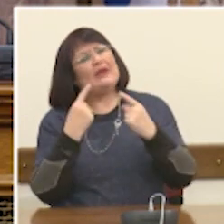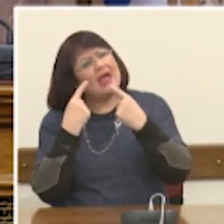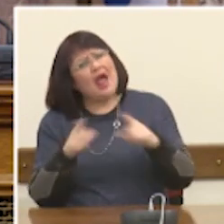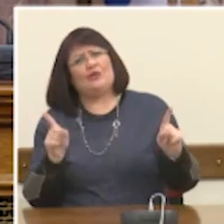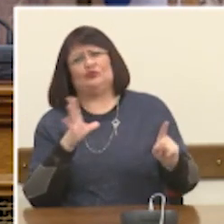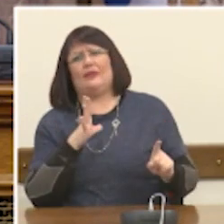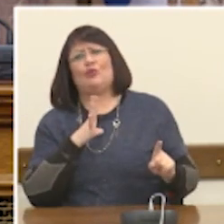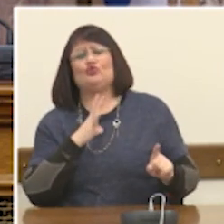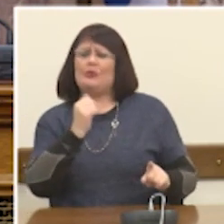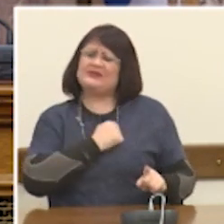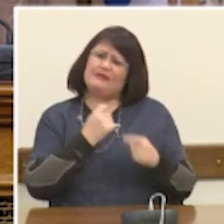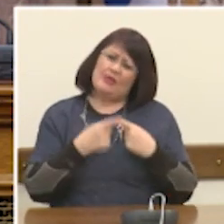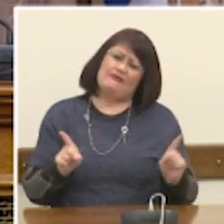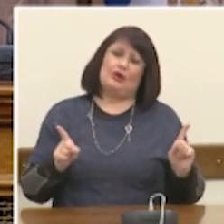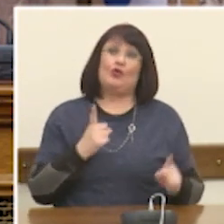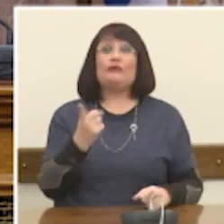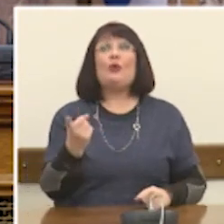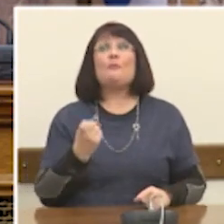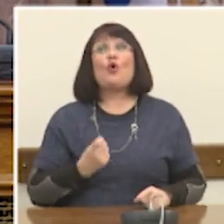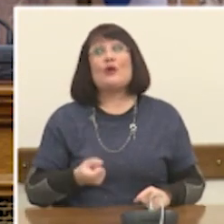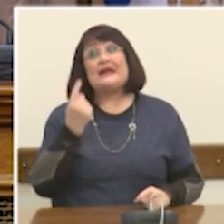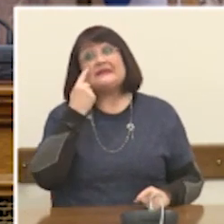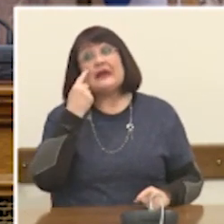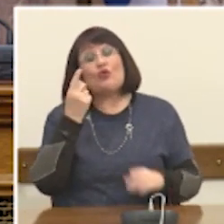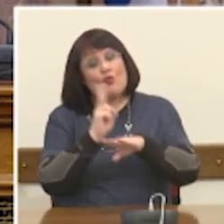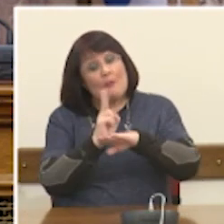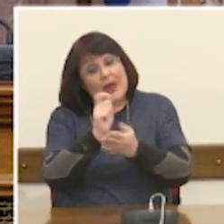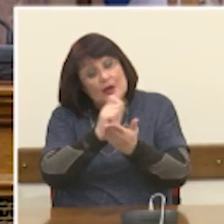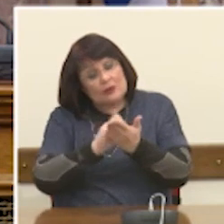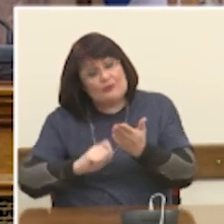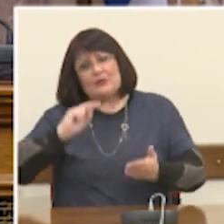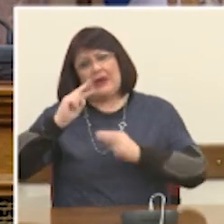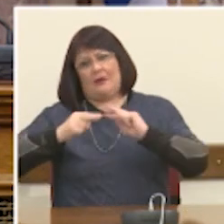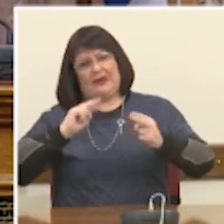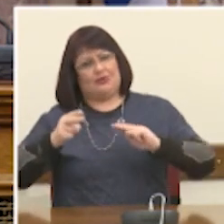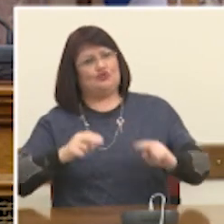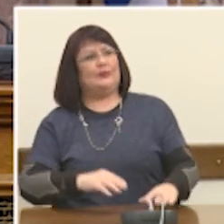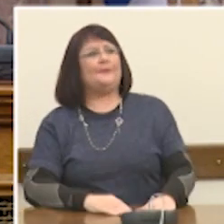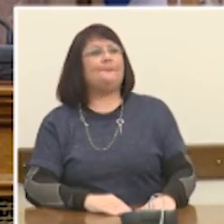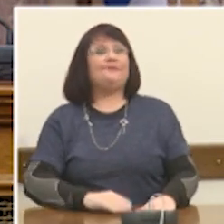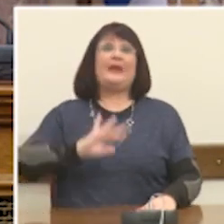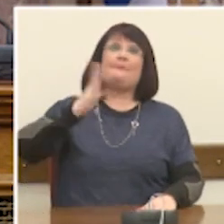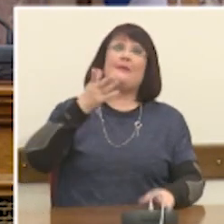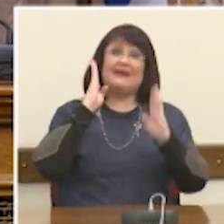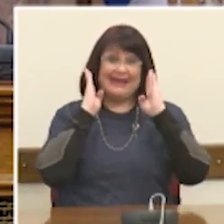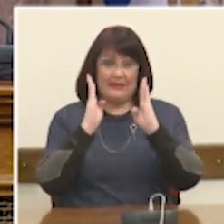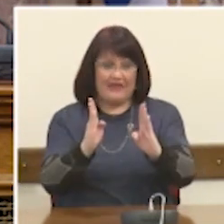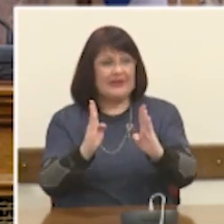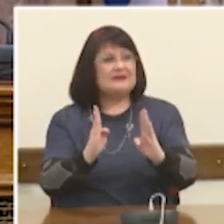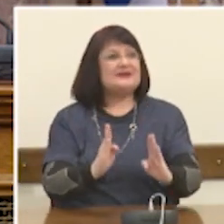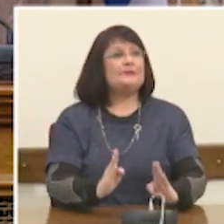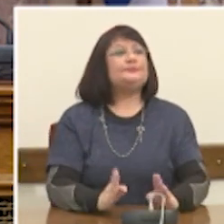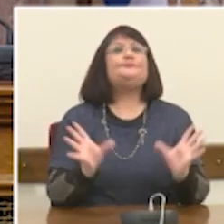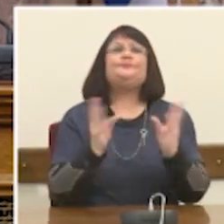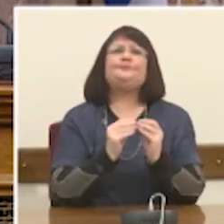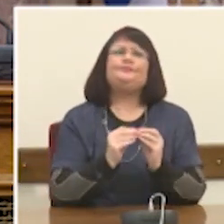προκλήσεις τις οποίες θα κληθούμε και να χαρτογραφίσουμε και να απαντήσουμε. Πέμπτη κατεύθυνση, κατεύθυνση που έχει να κάνει με